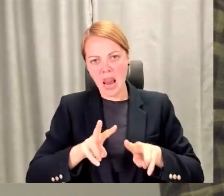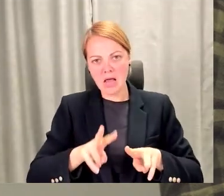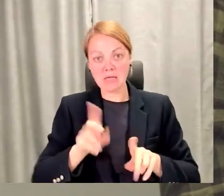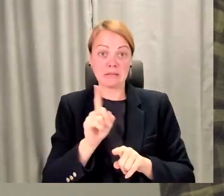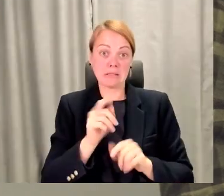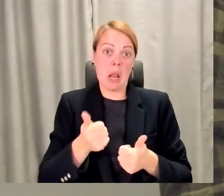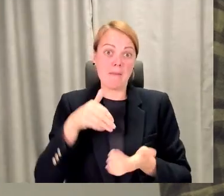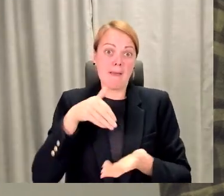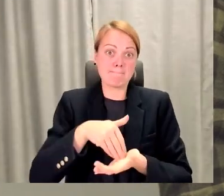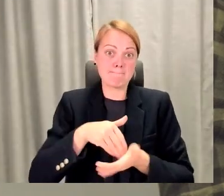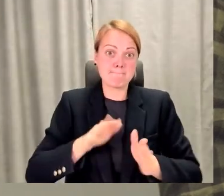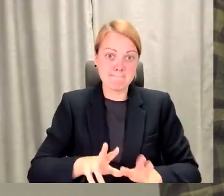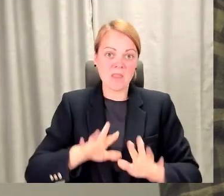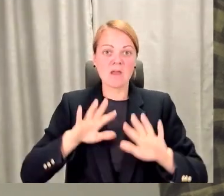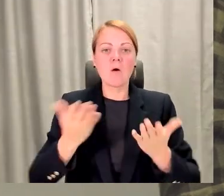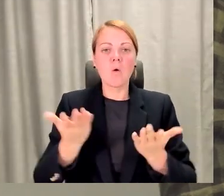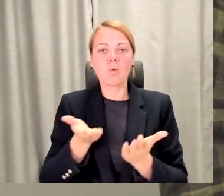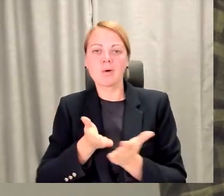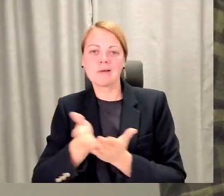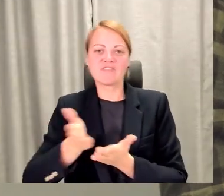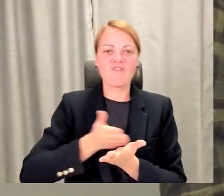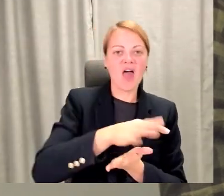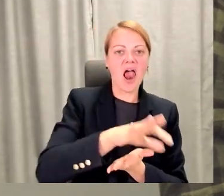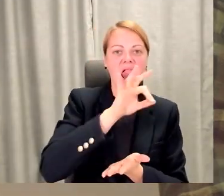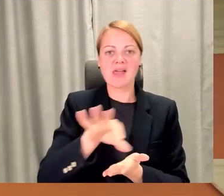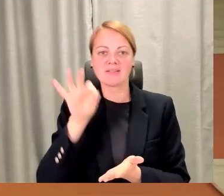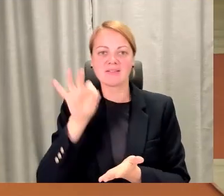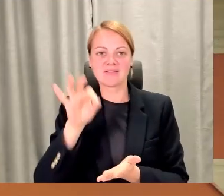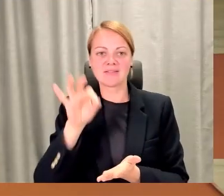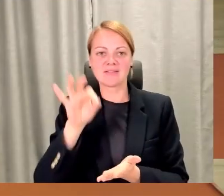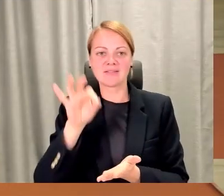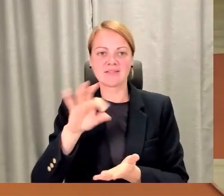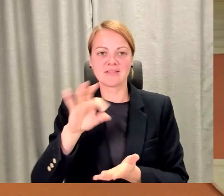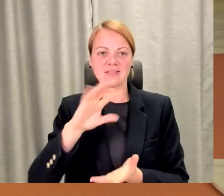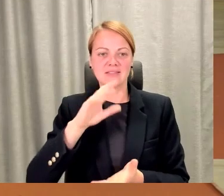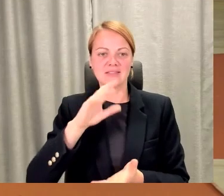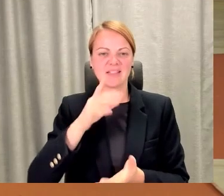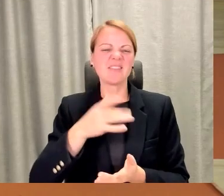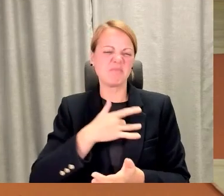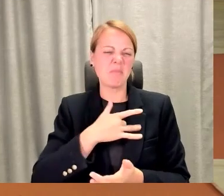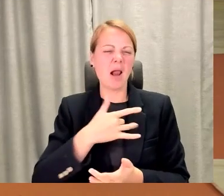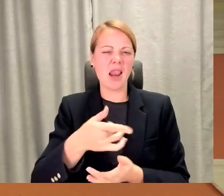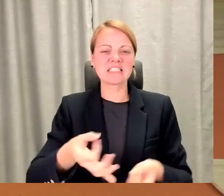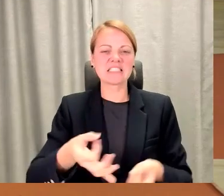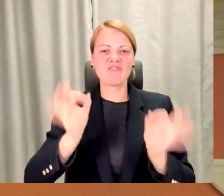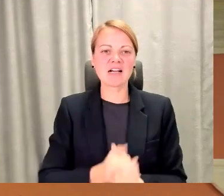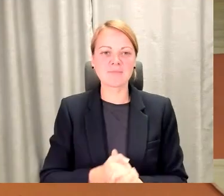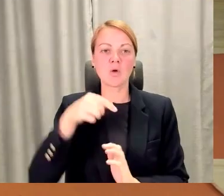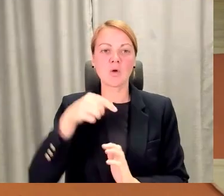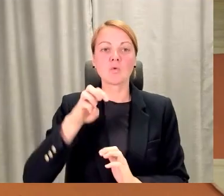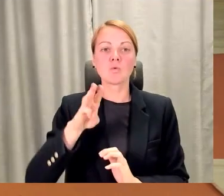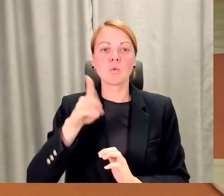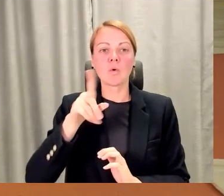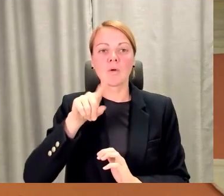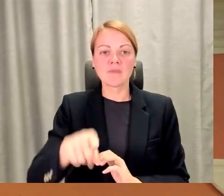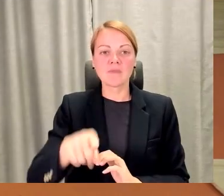kuru ceļu izvēlēties. Jā, tā kā tas ir laikam vissvarīgākais. Tom? Jā, tā kā blaksētais, tad mūsdienās tie ceļi mainās un arī viens no